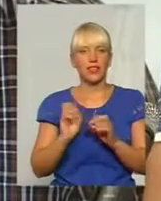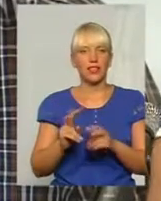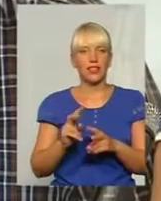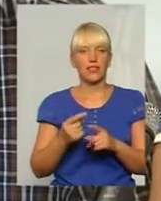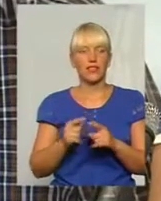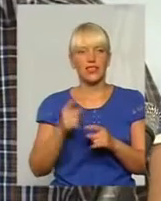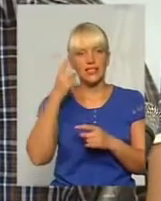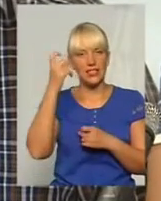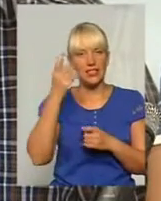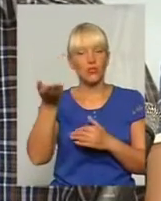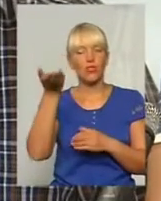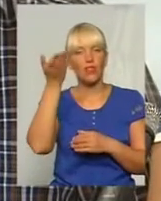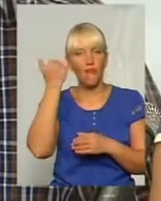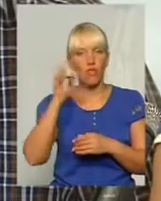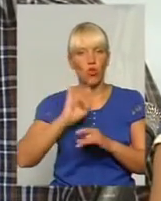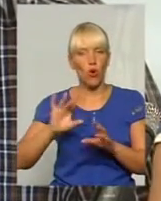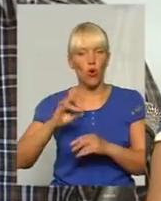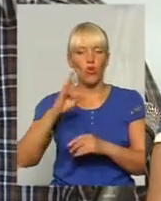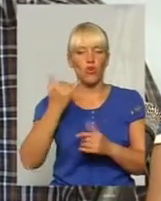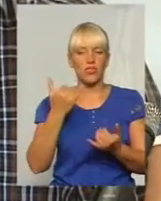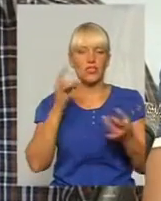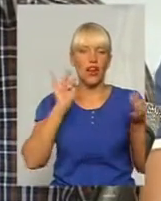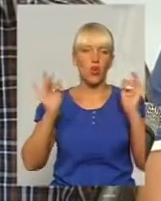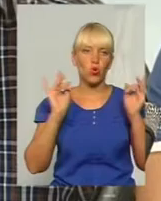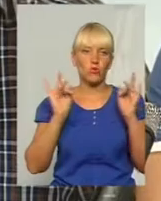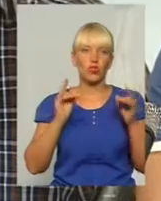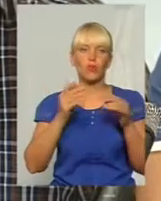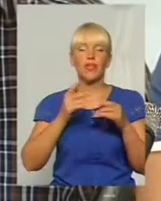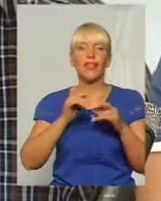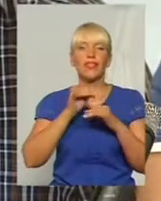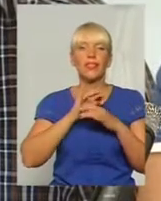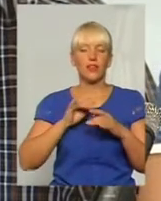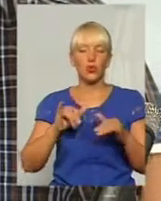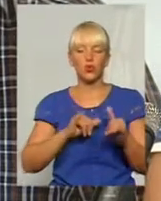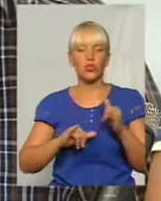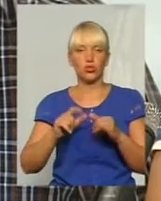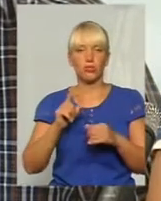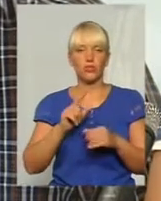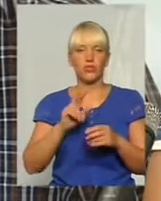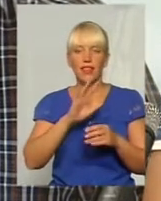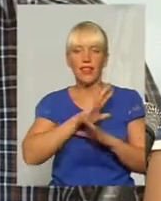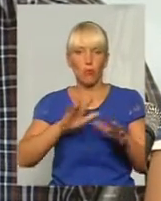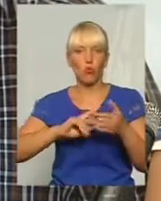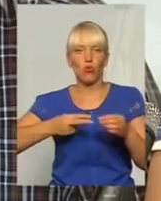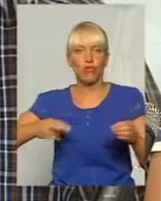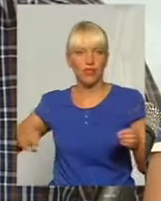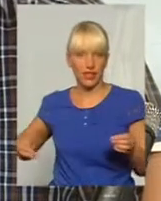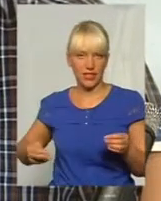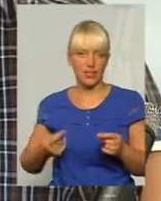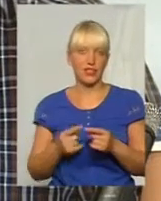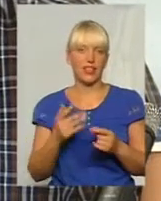сигнали вони могли подавати давно, але її вже озвучили, щоб не було куди відвертитися нашим очільникам держави від їхніх головної проблеми.